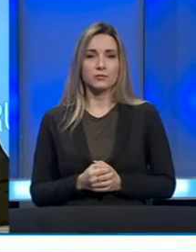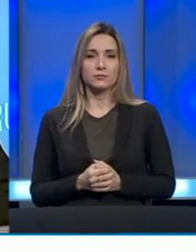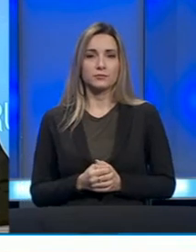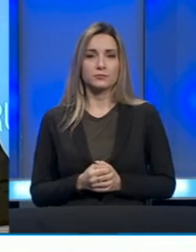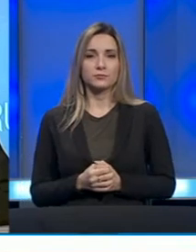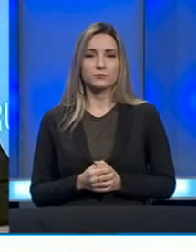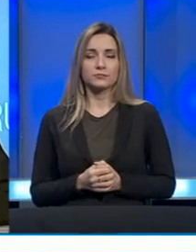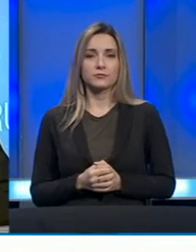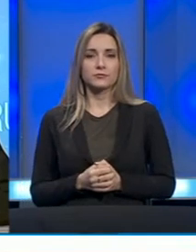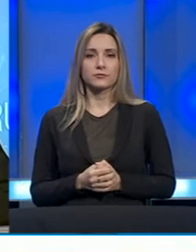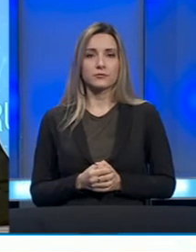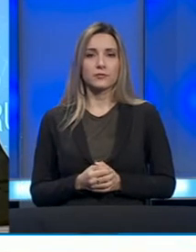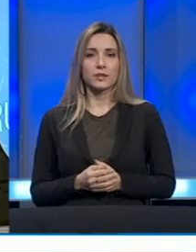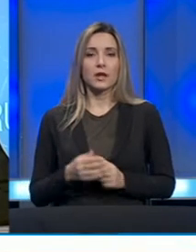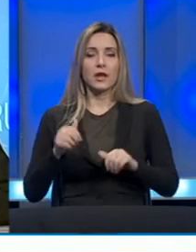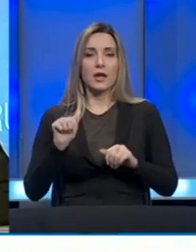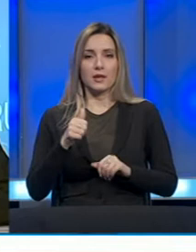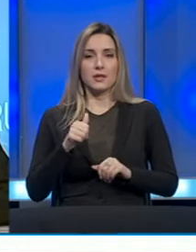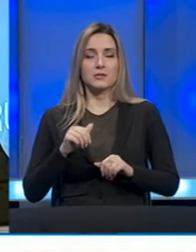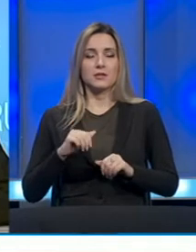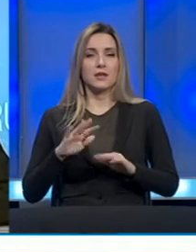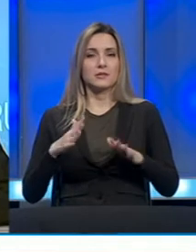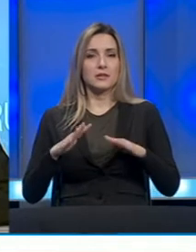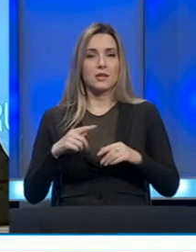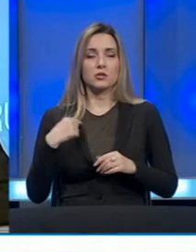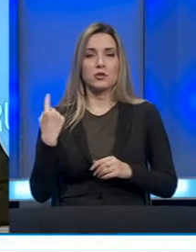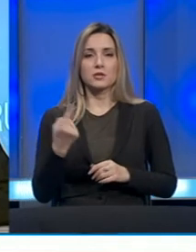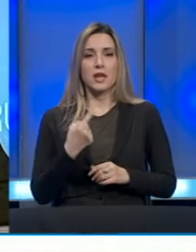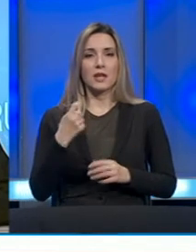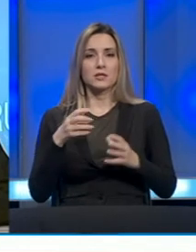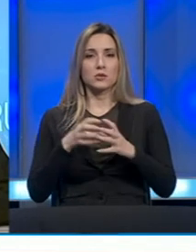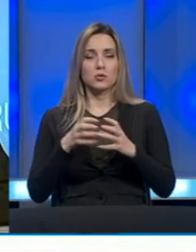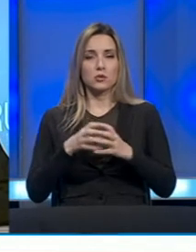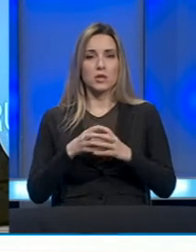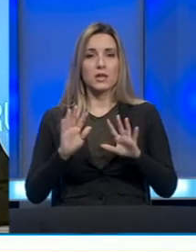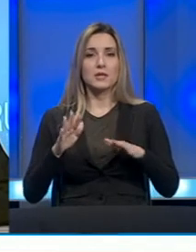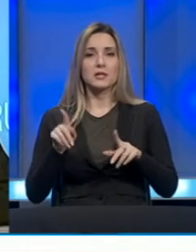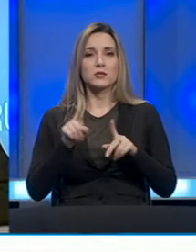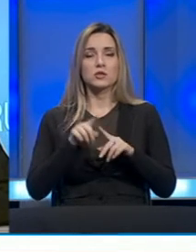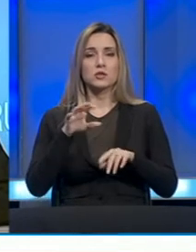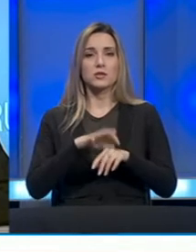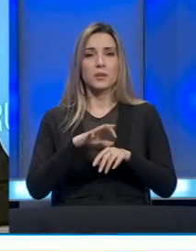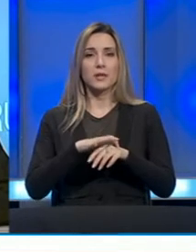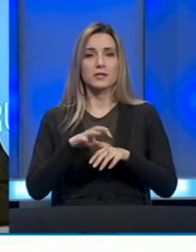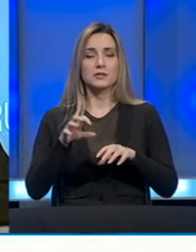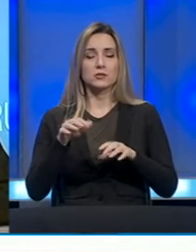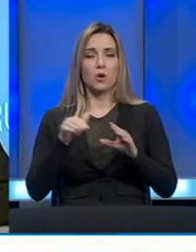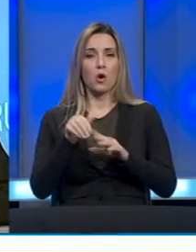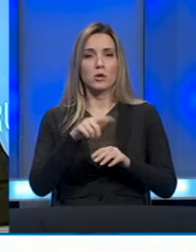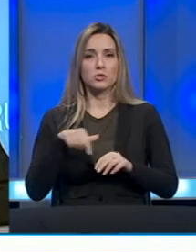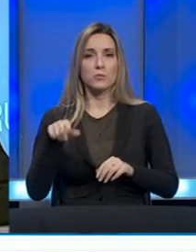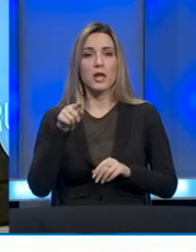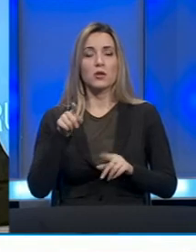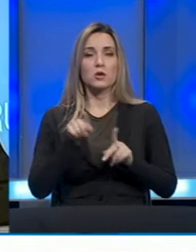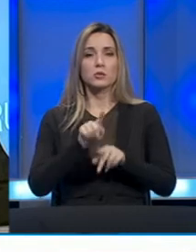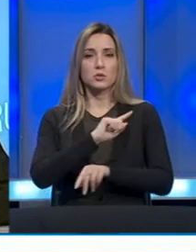Pa znate kako, Danko, jeste. Stresno je i za nas iz udruženja, stresno je i za medicinsko osoblje. Vjerujte da su i oni